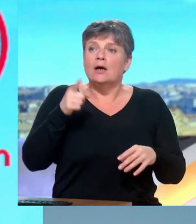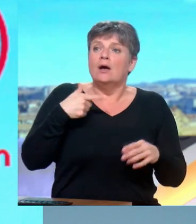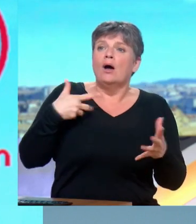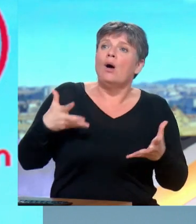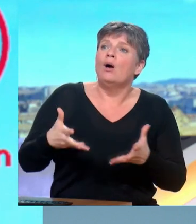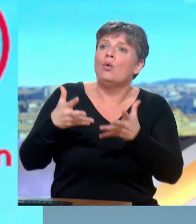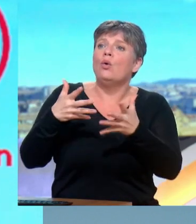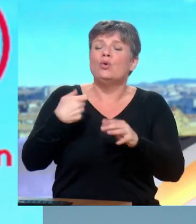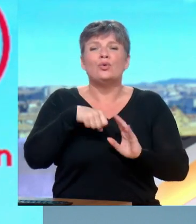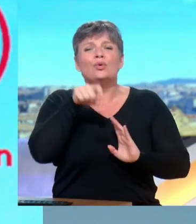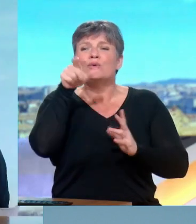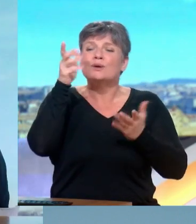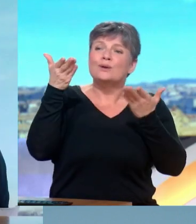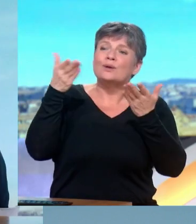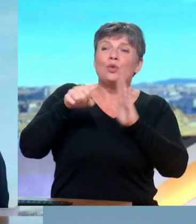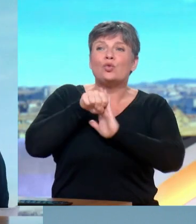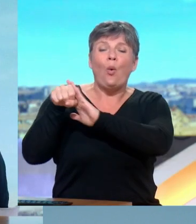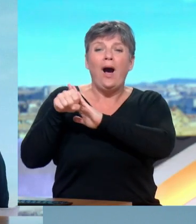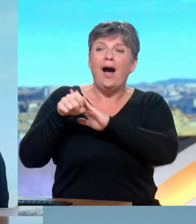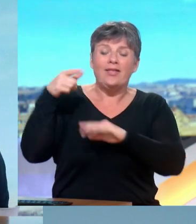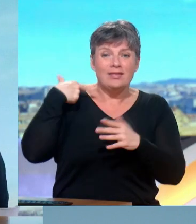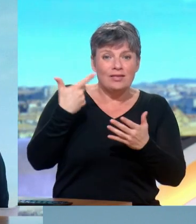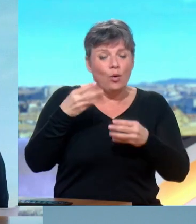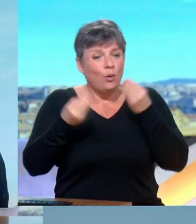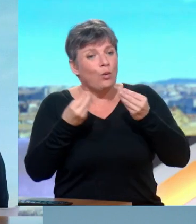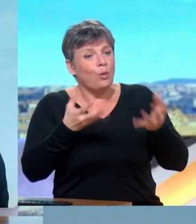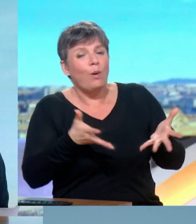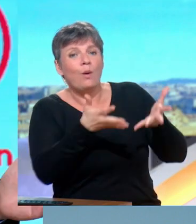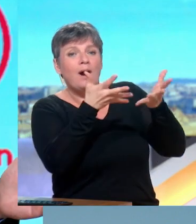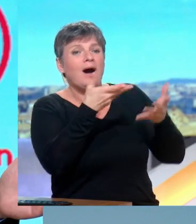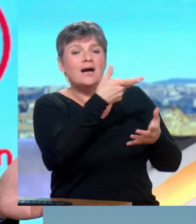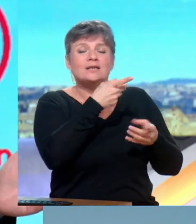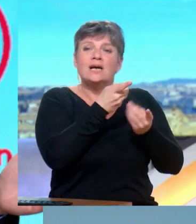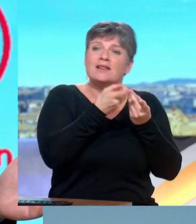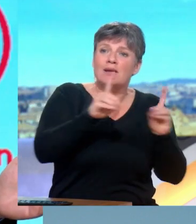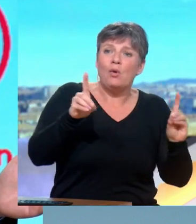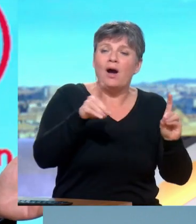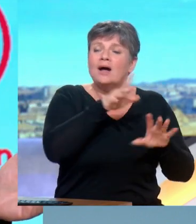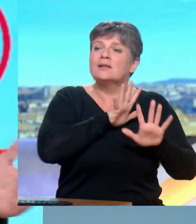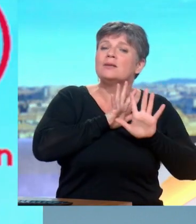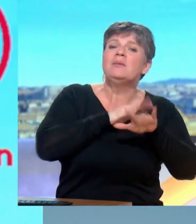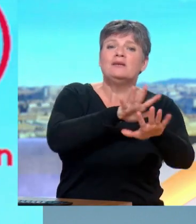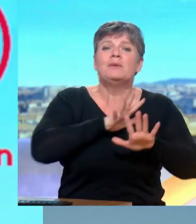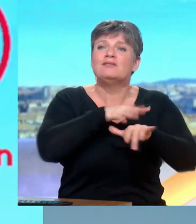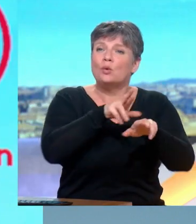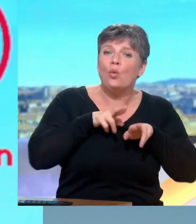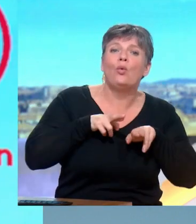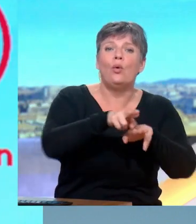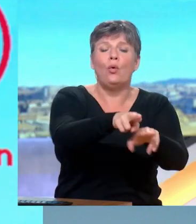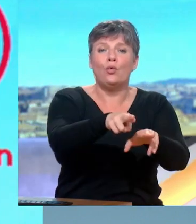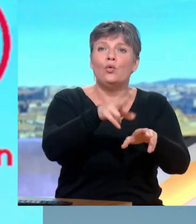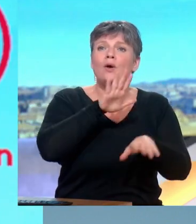de cette droite au pouvoir, complètement fanatisé. Ou bien être partisan des démocrates qui manifestent dans les rues